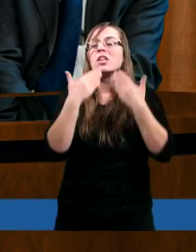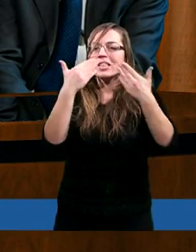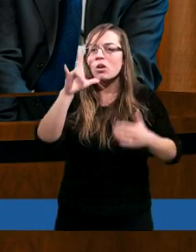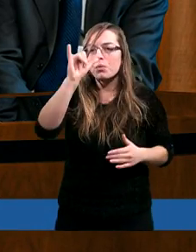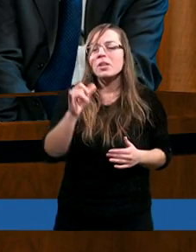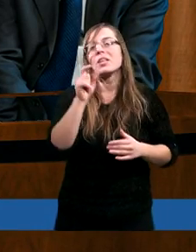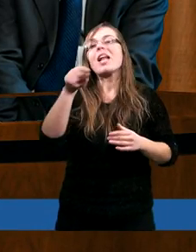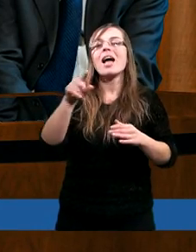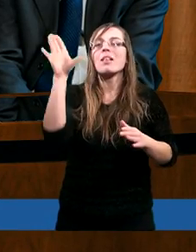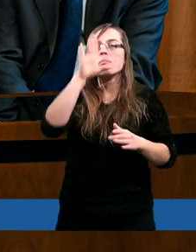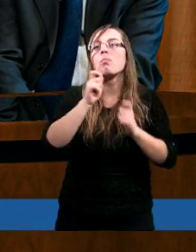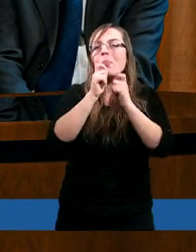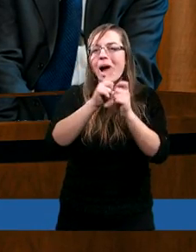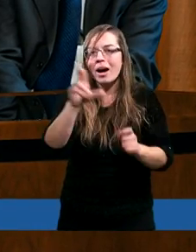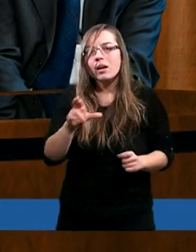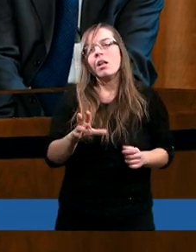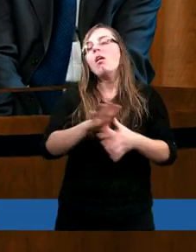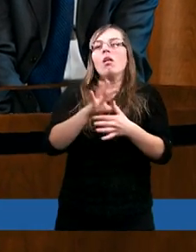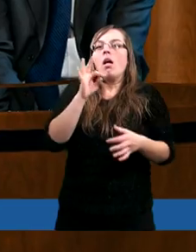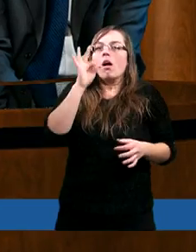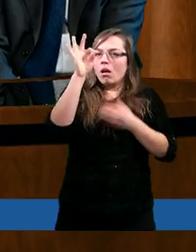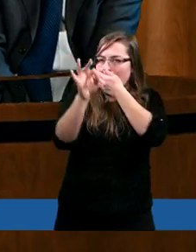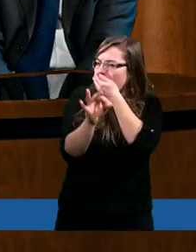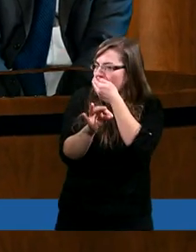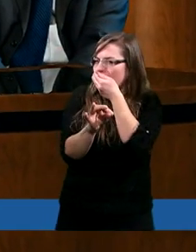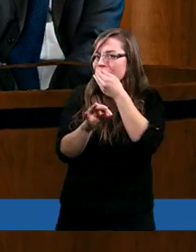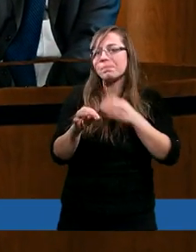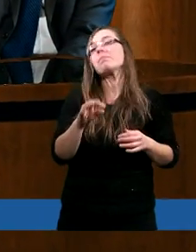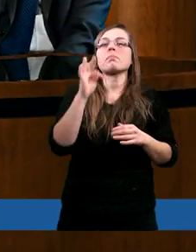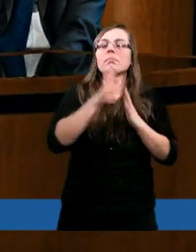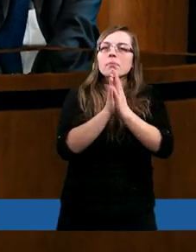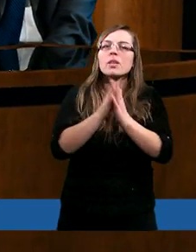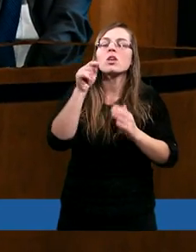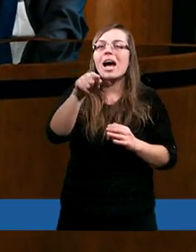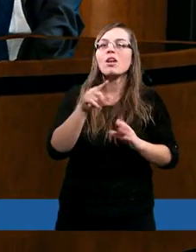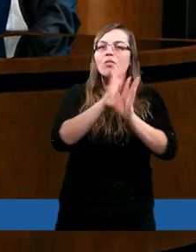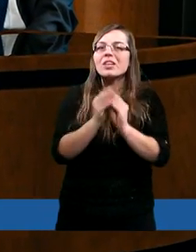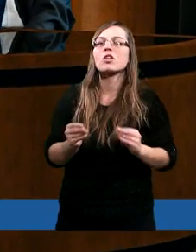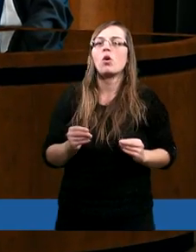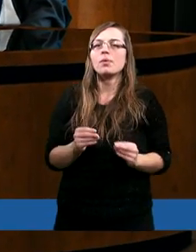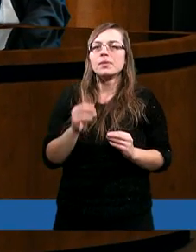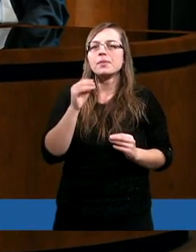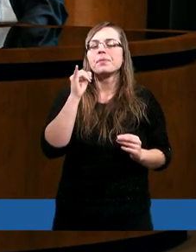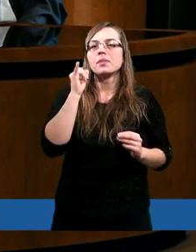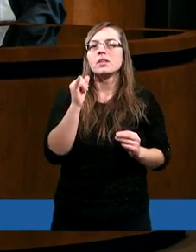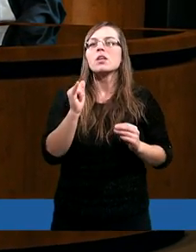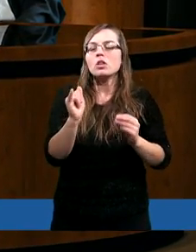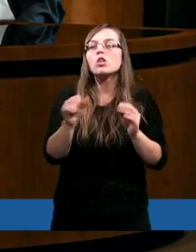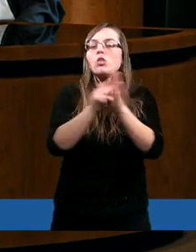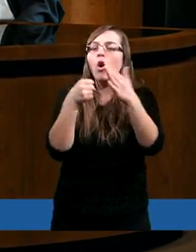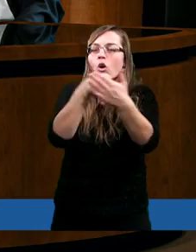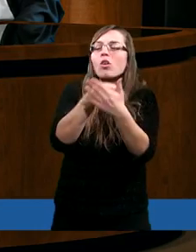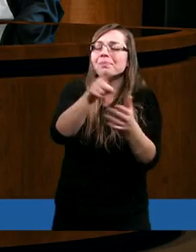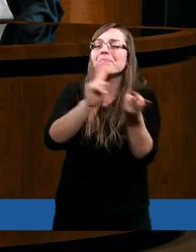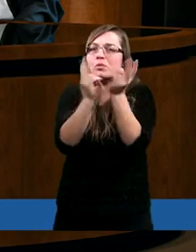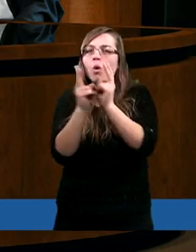dziękujemy Ci Boże za ten dar. W Jego imieniu prosimy Panie nie trać nad nami cierpliwości, ale poprowadź nas tam do